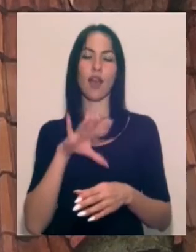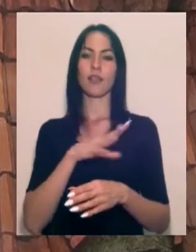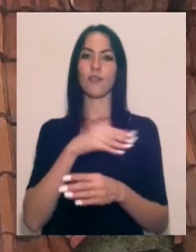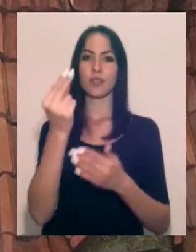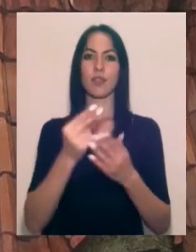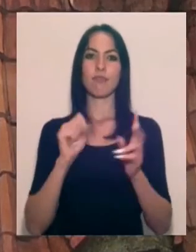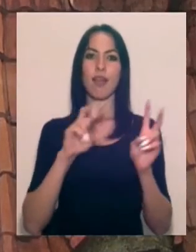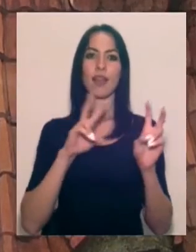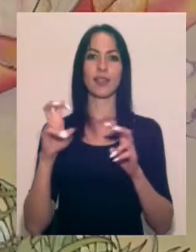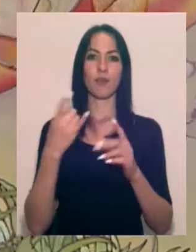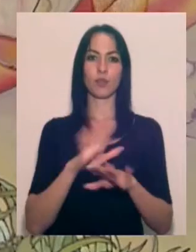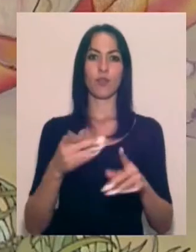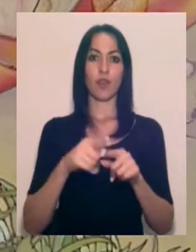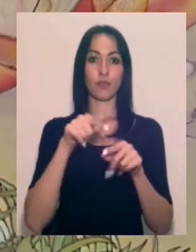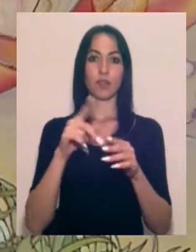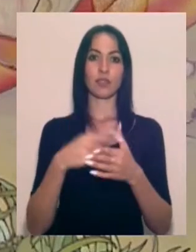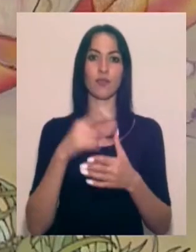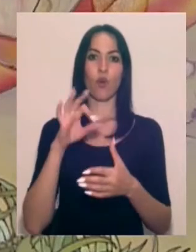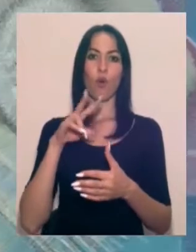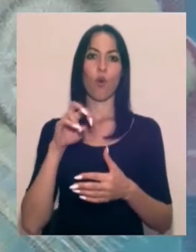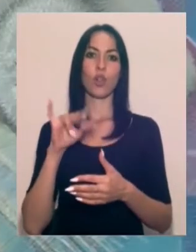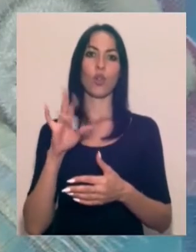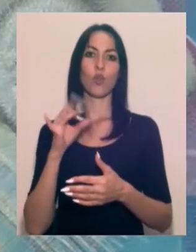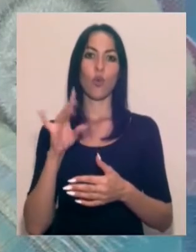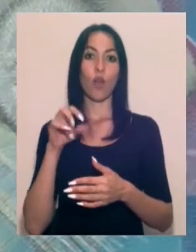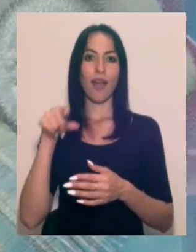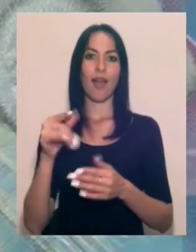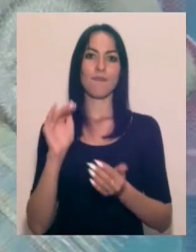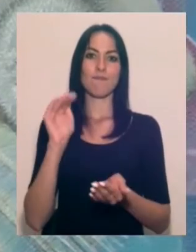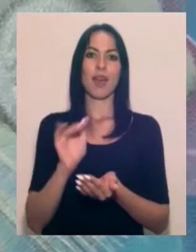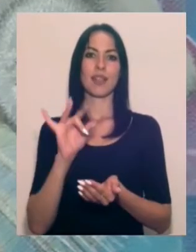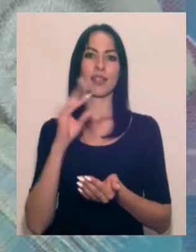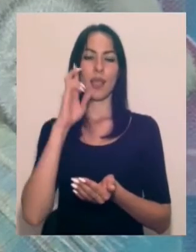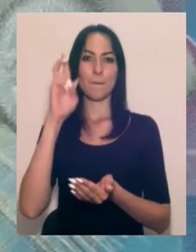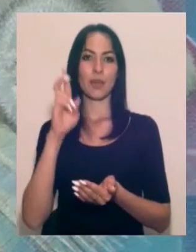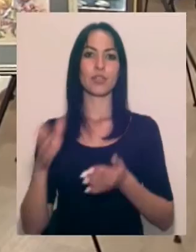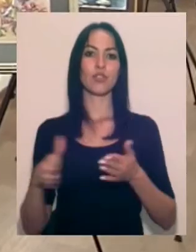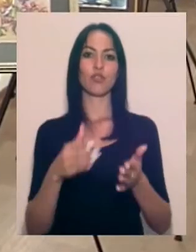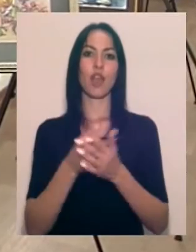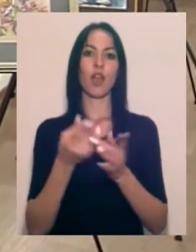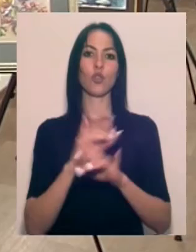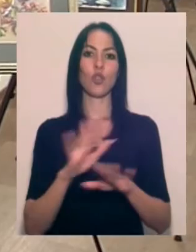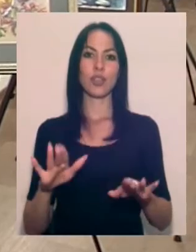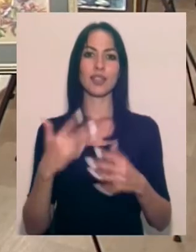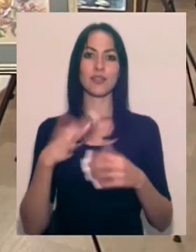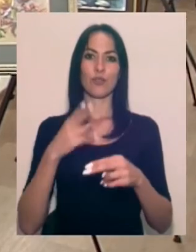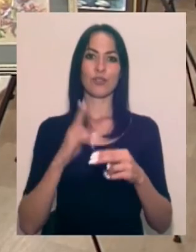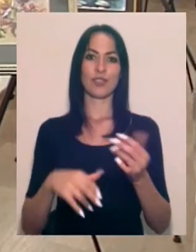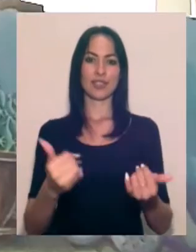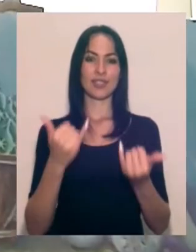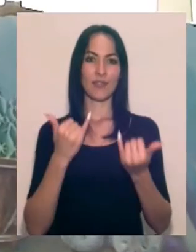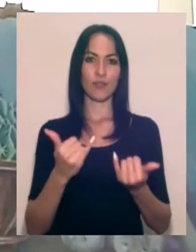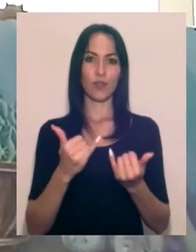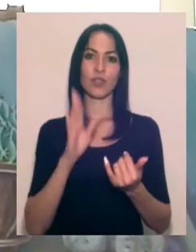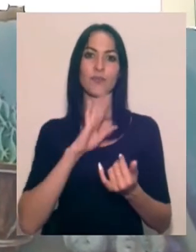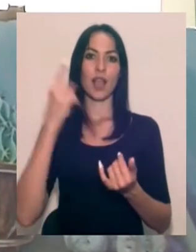Ця називається «Оли Лукоїли», а ця – «Маленький принц». Шлях до дитинства Оксана Церковна завершила сьогодні. Авторка каже, півтора місяця